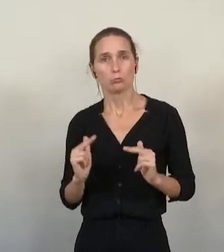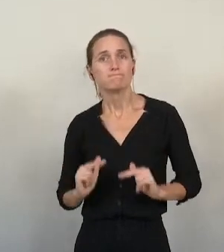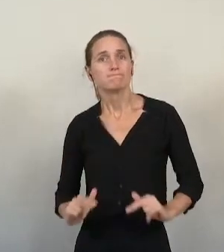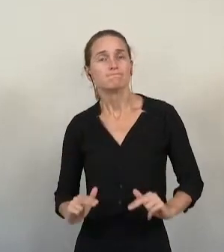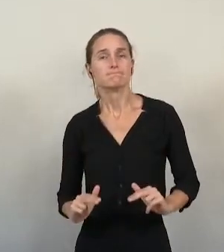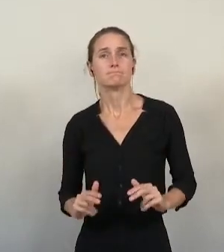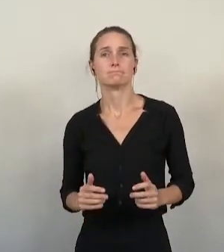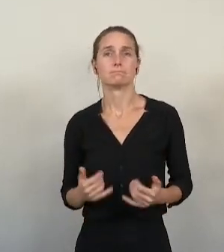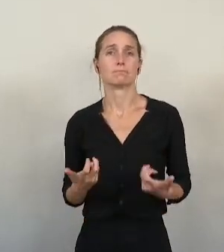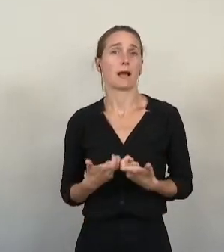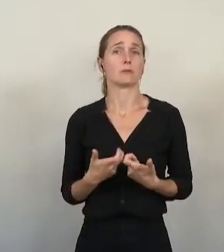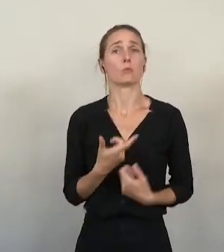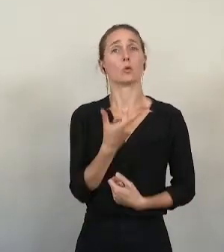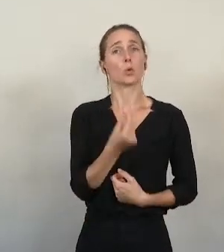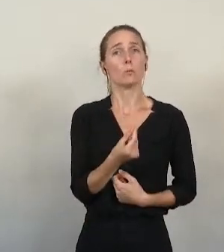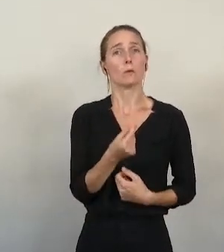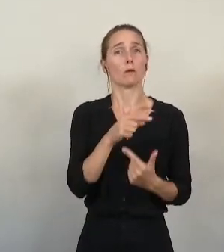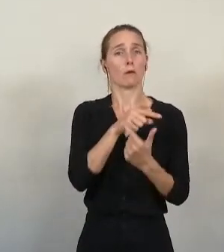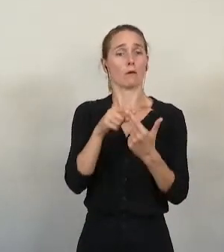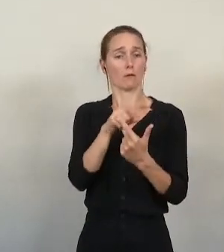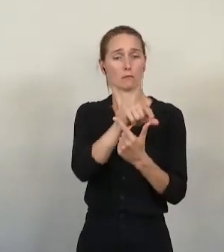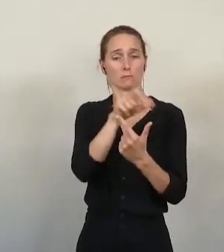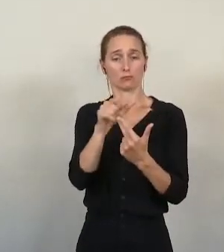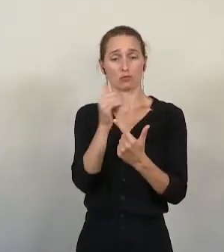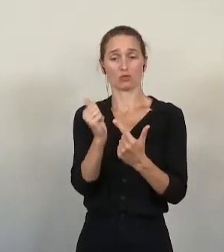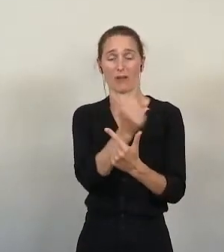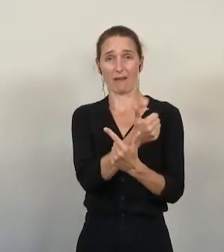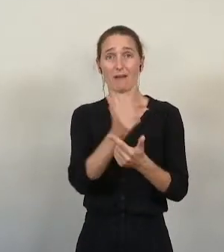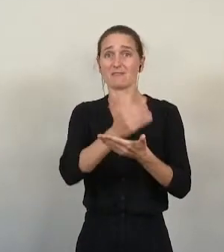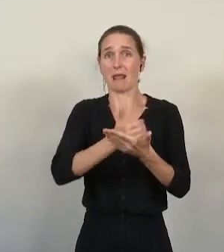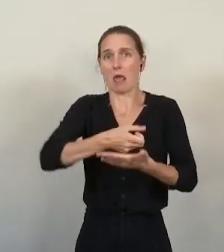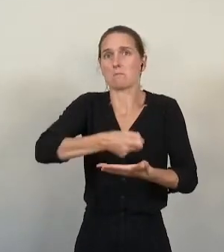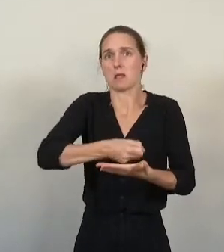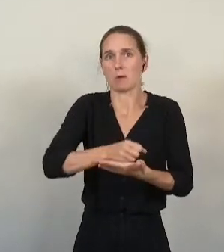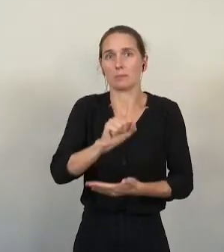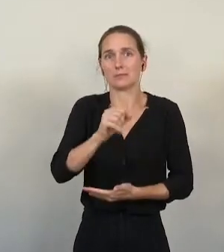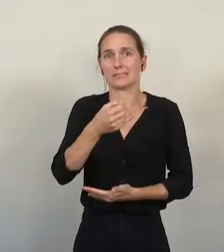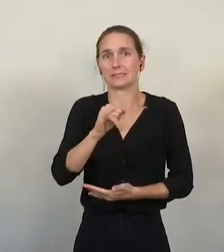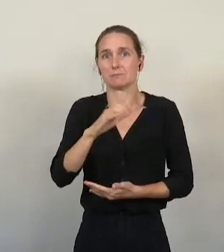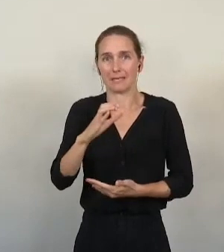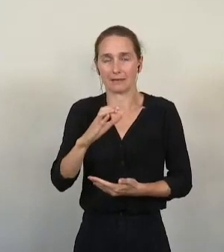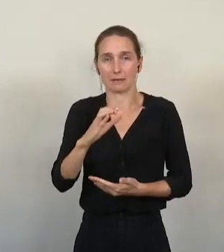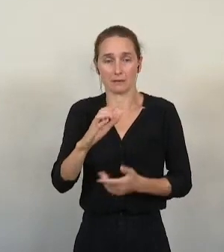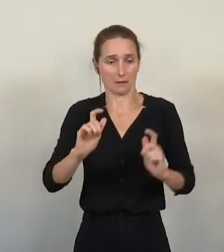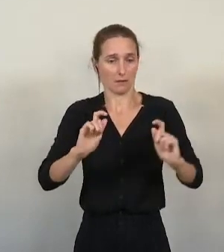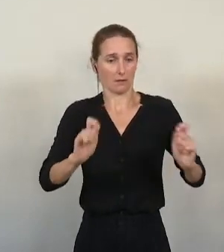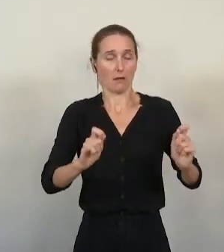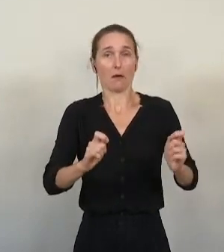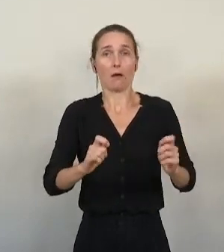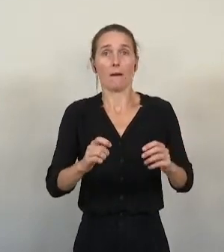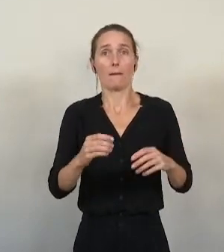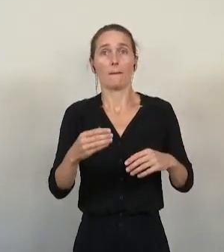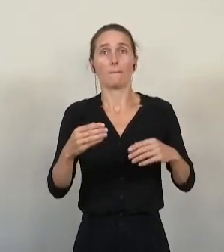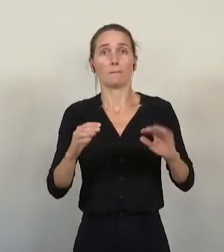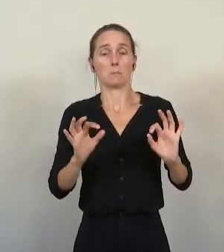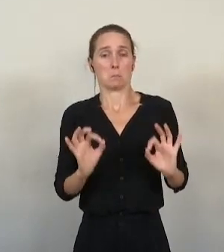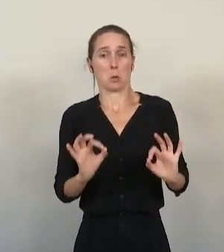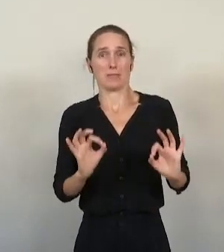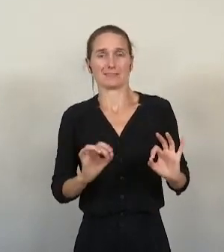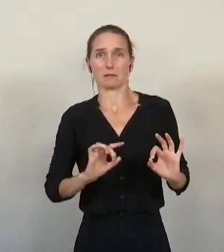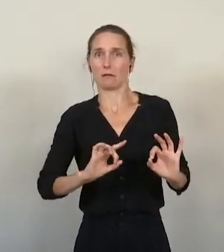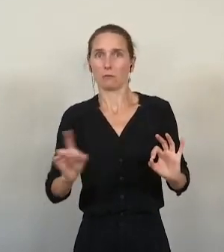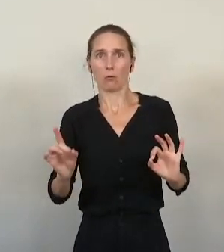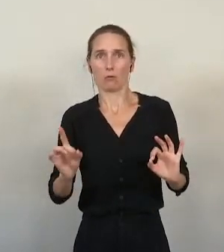personnes percevant chacune à peu près un SMIC n'est ainsi pas considéré comme modeste. C'est dire la marge d